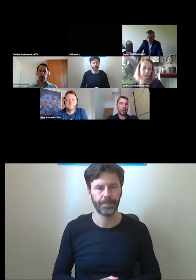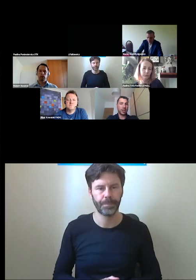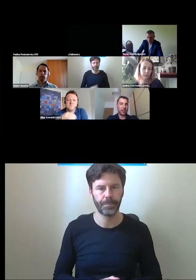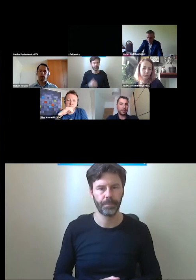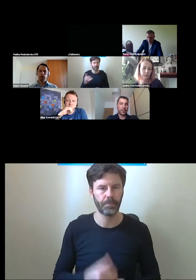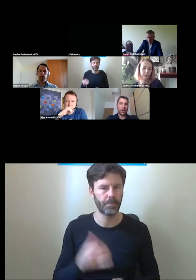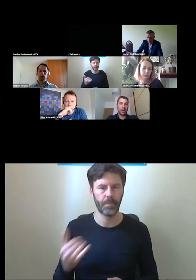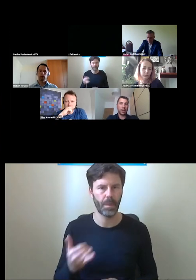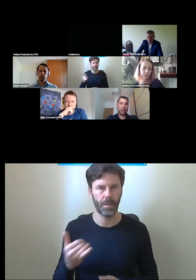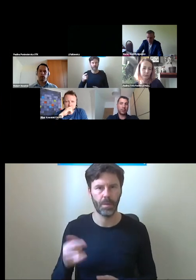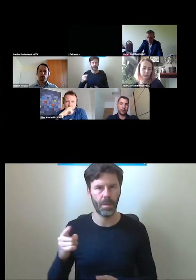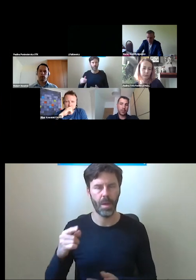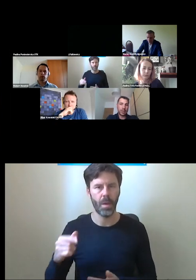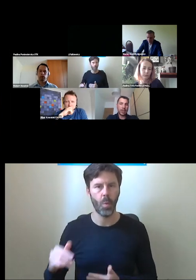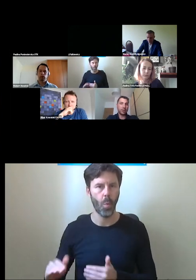kładce.